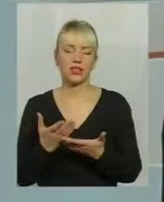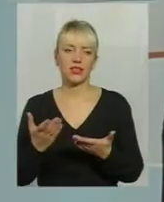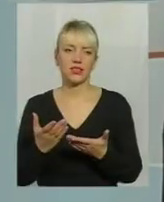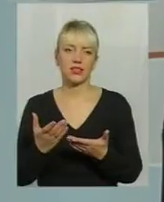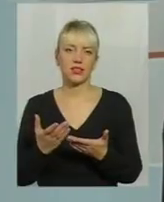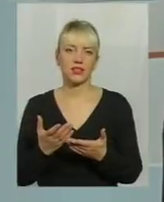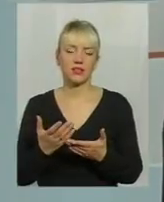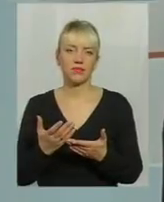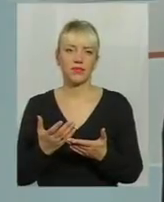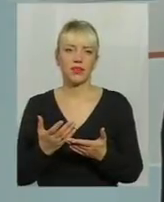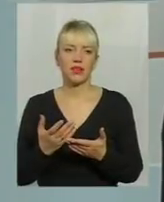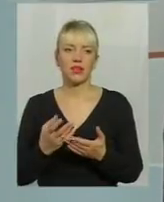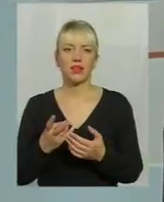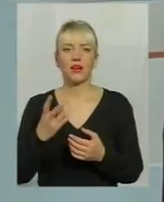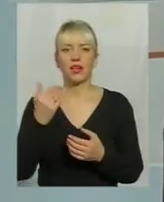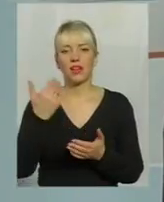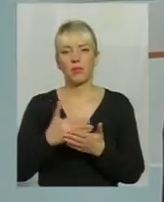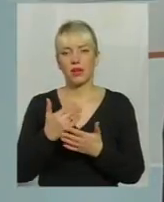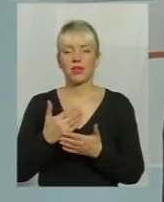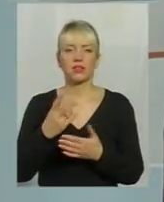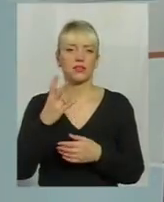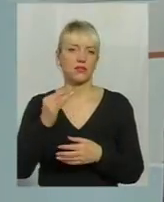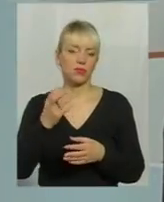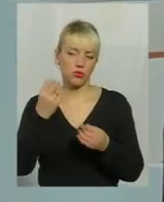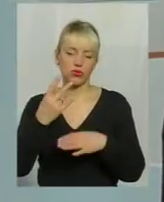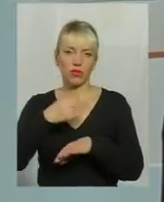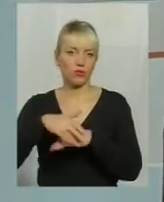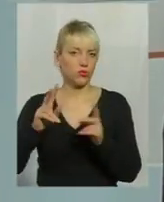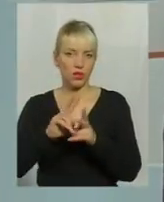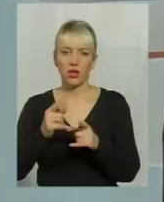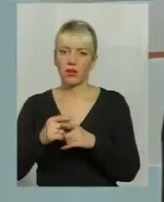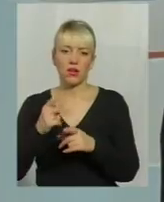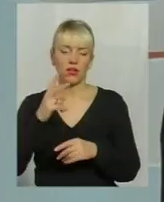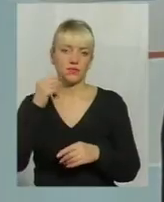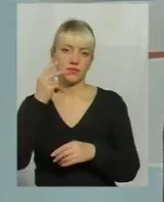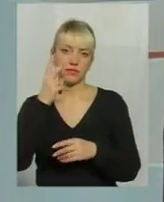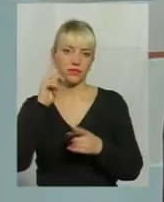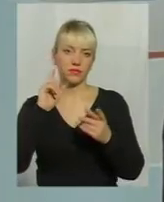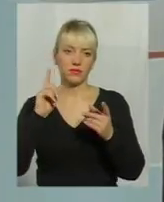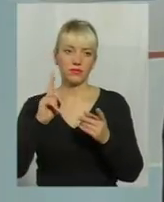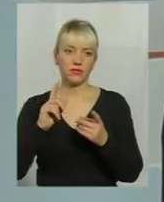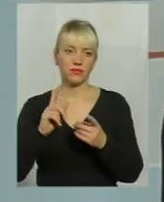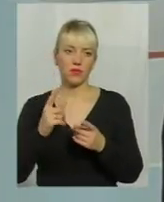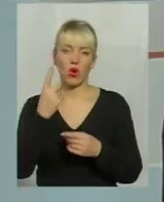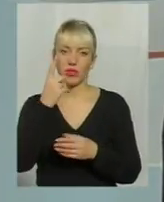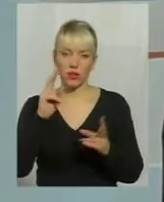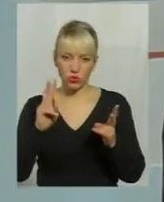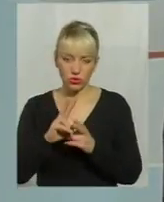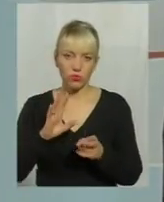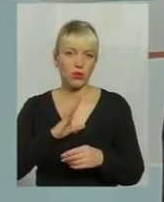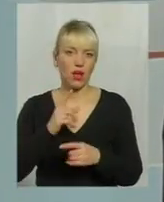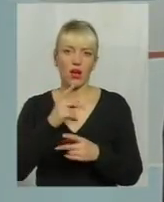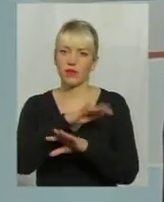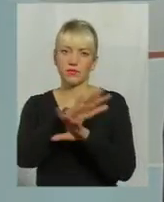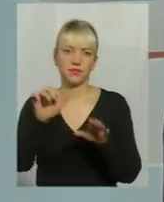просторі, то фахівець має зберігати повністю таємницю звернення, навіть якщо це була одна тільки зустріч. Це також є дуже